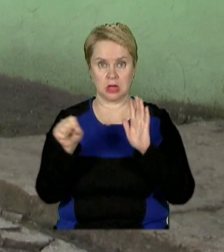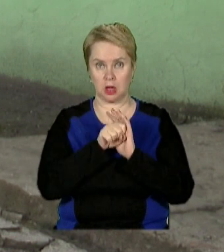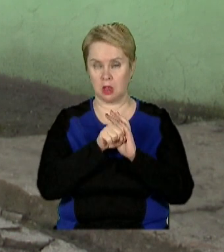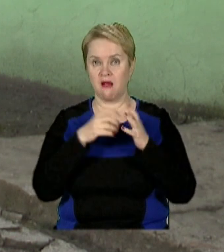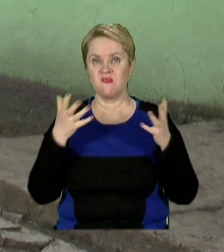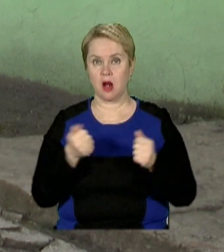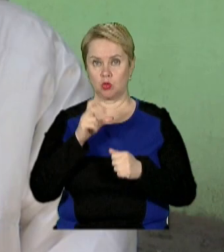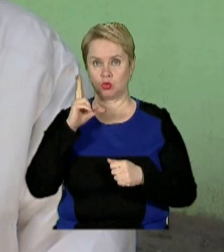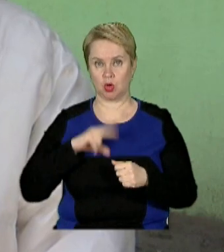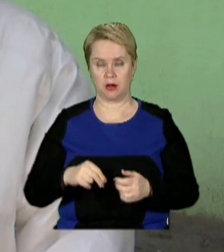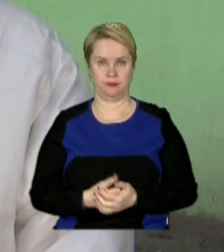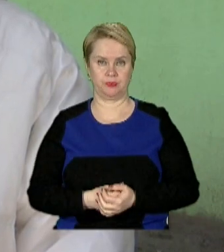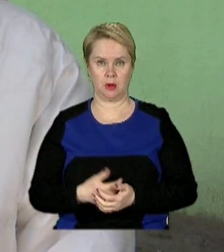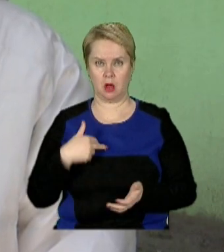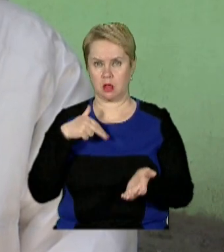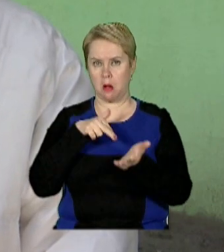Врятувала дочка.